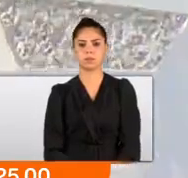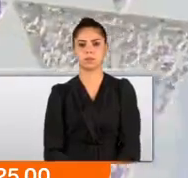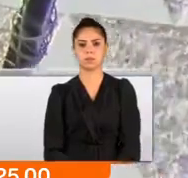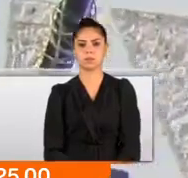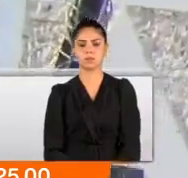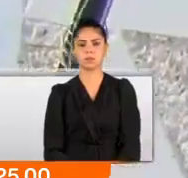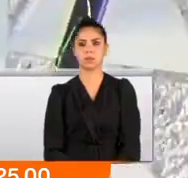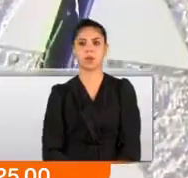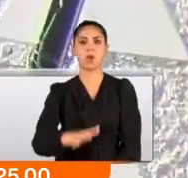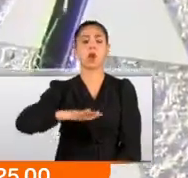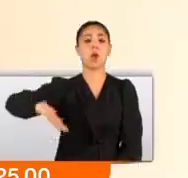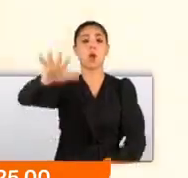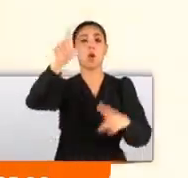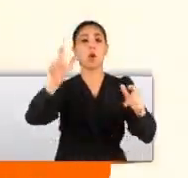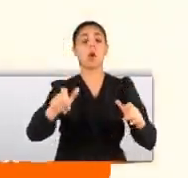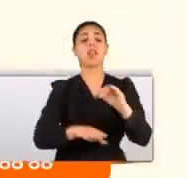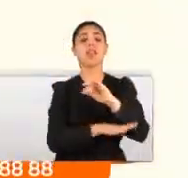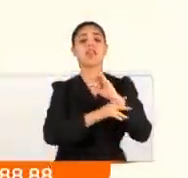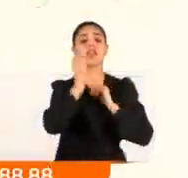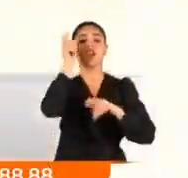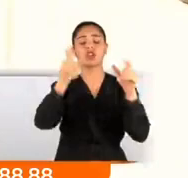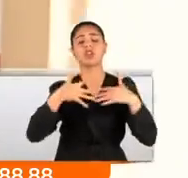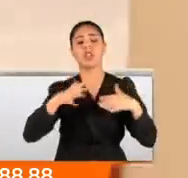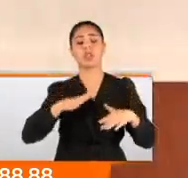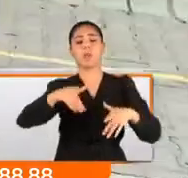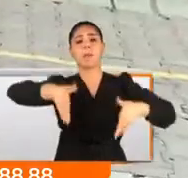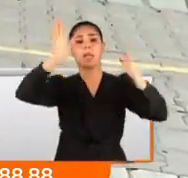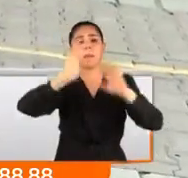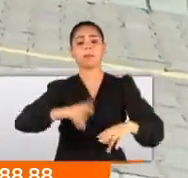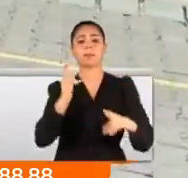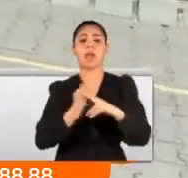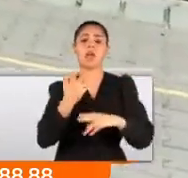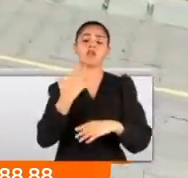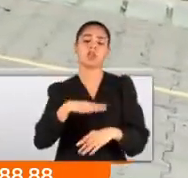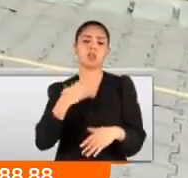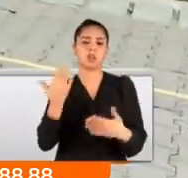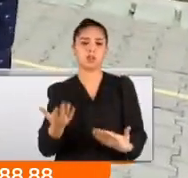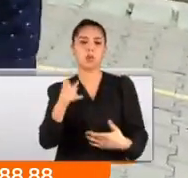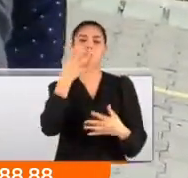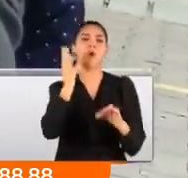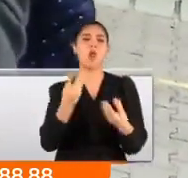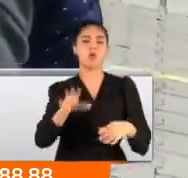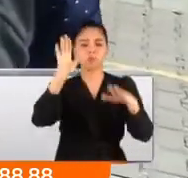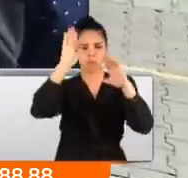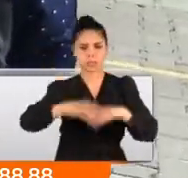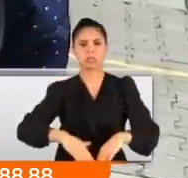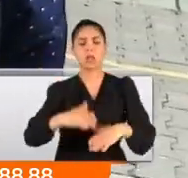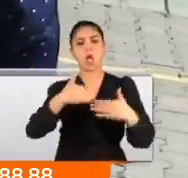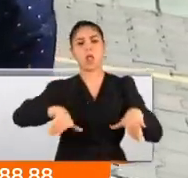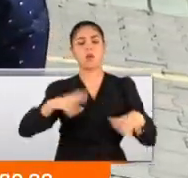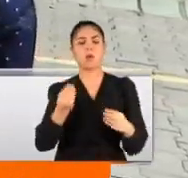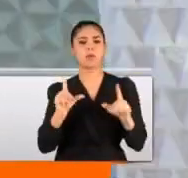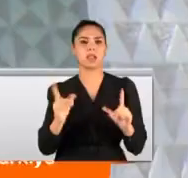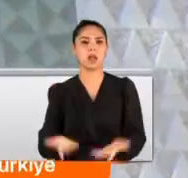Bölge sakinleri tedirgin ve bir an önce binanın yıkılmasını istiyor. Yıkılmasını istiyor ama bu şekilde kalmasın. En azından bir tedbir alınması